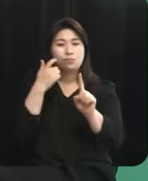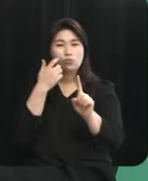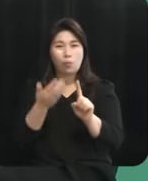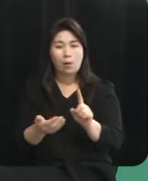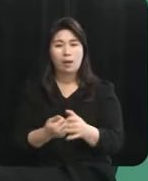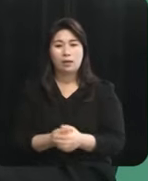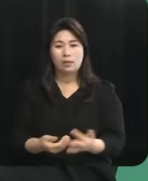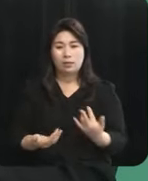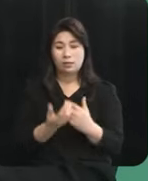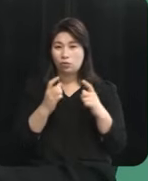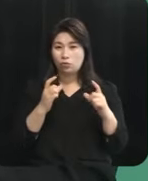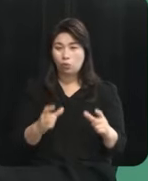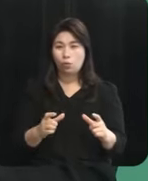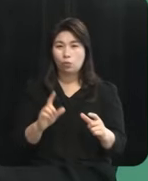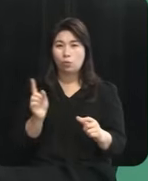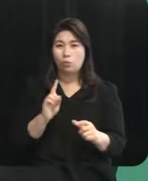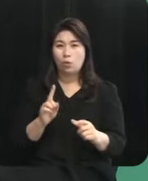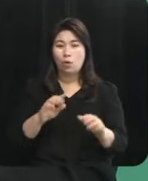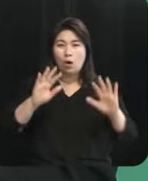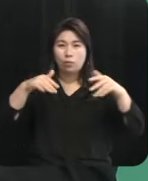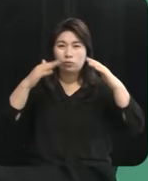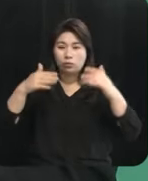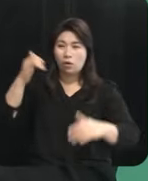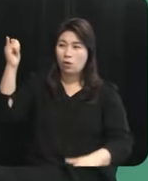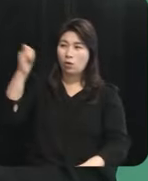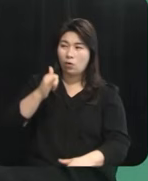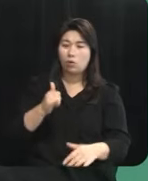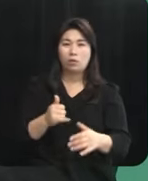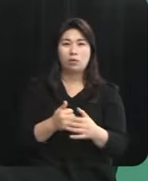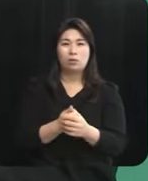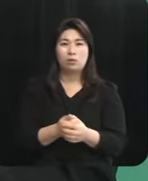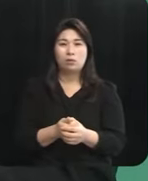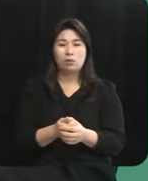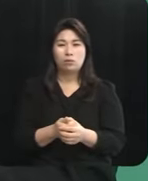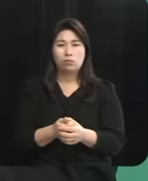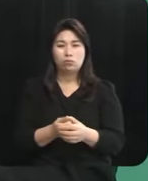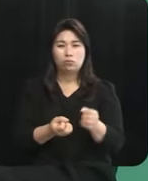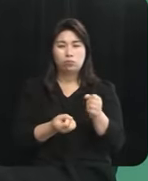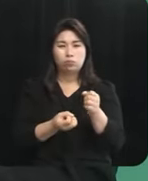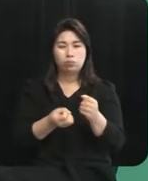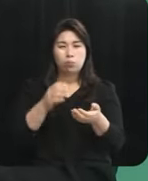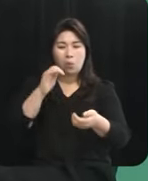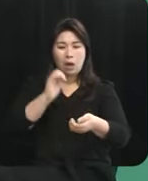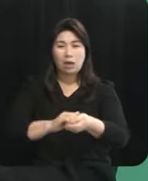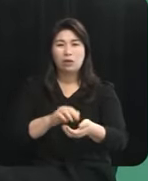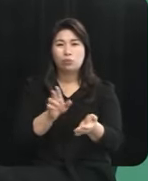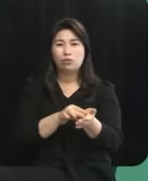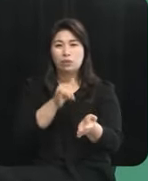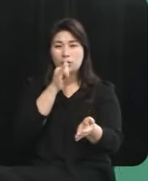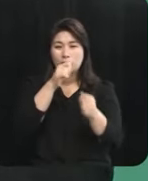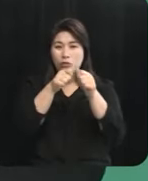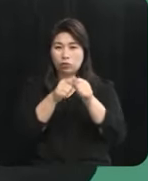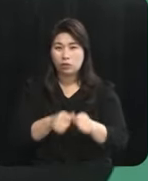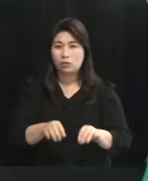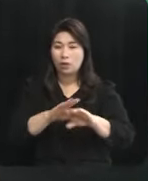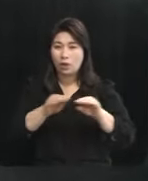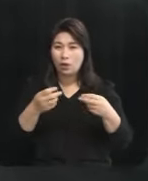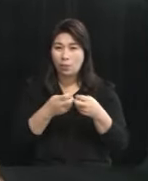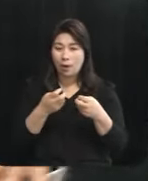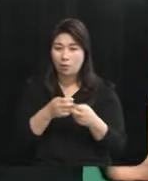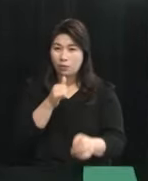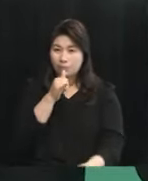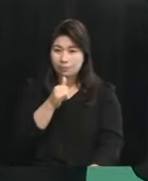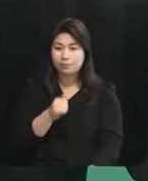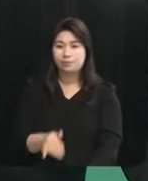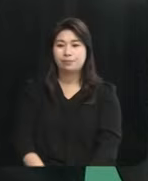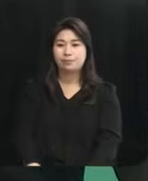제주도는 풍력과 태양력 발전의 출력 제어 문제가 계속 제기되고 있습니다 구체적인 해결 방안 갖고 계십니까?